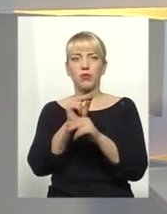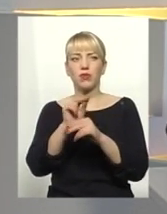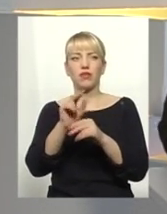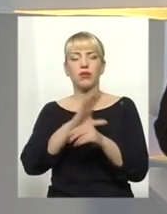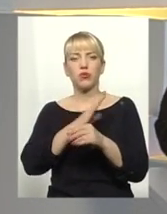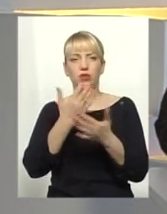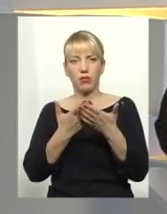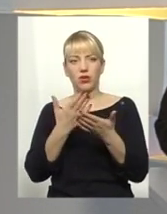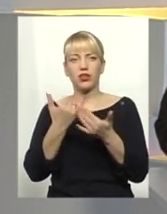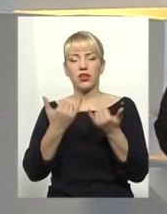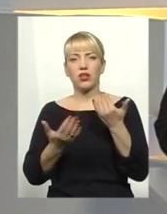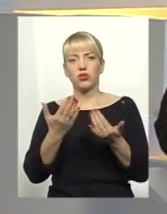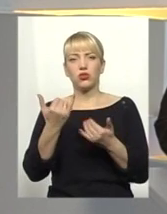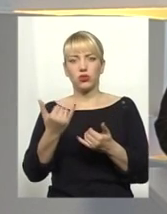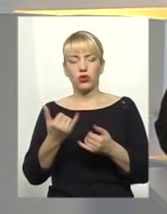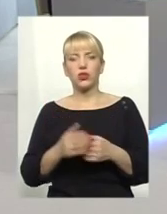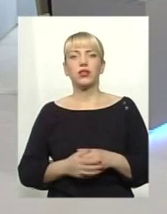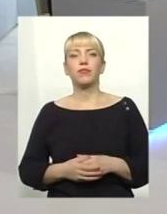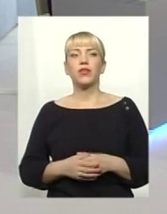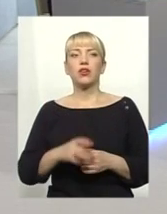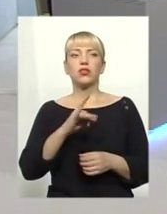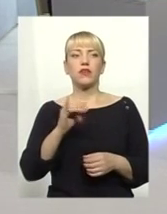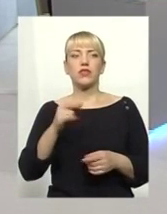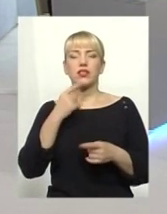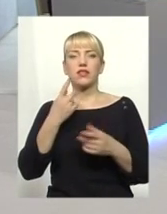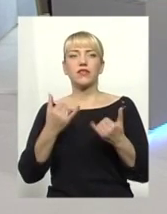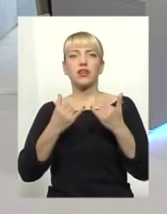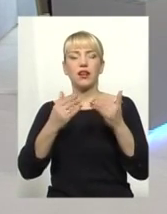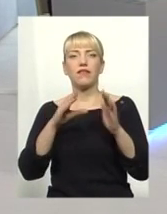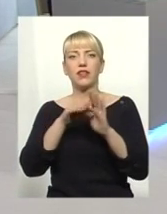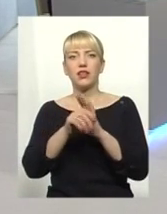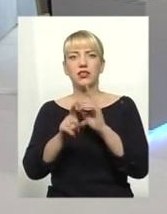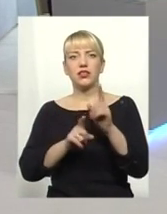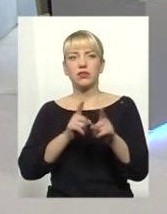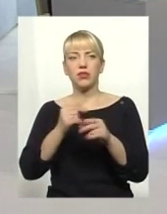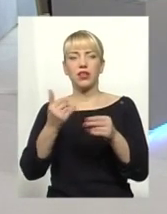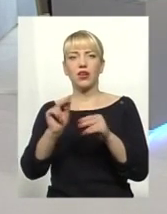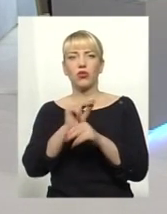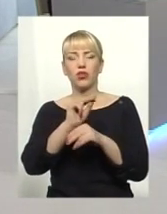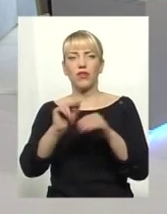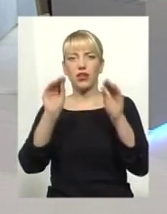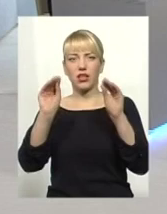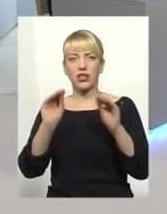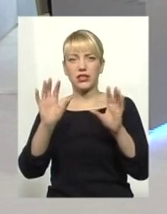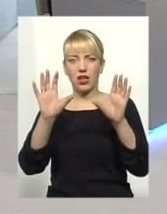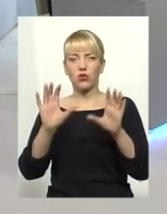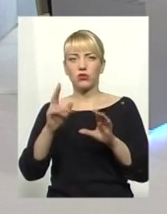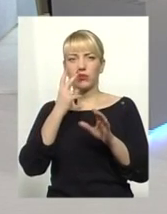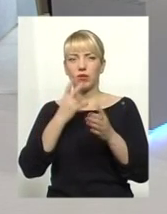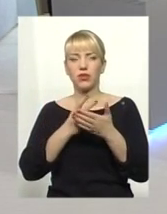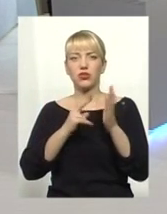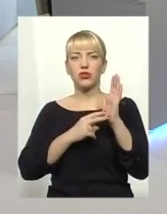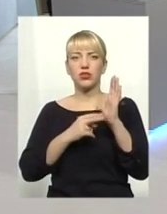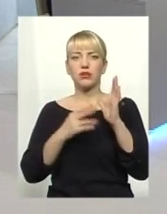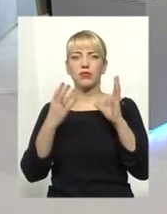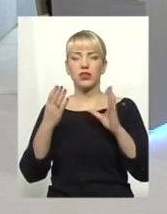Роситлав Романович зазначив, для внесення змін, для коригування декларації, законом передбачено 7 днів.